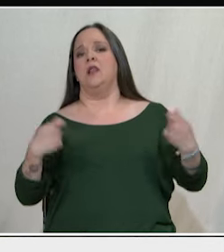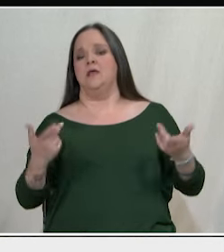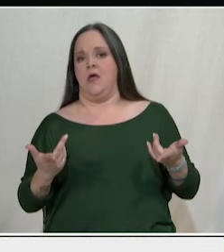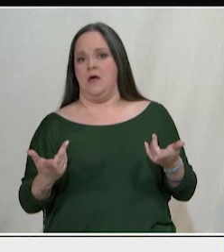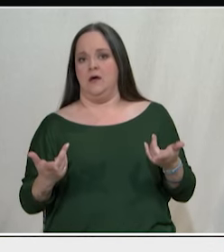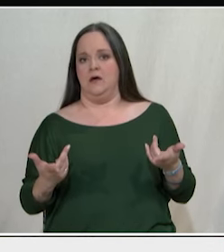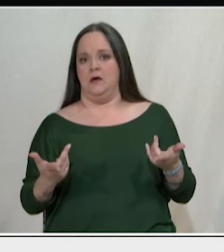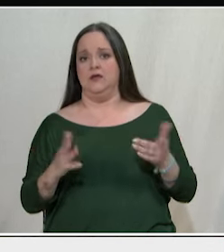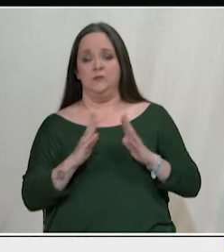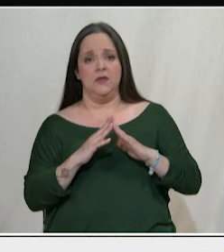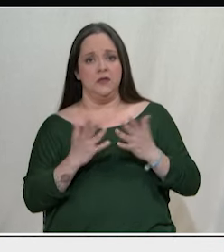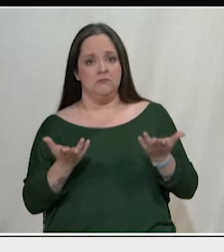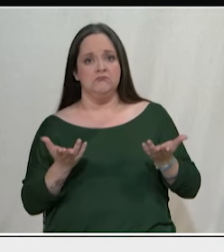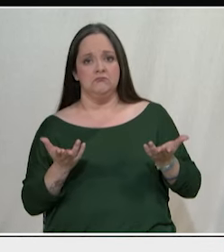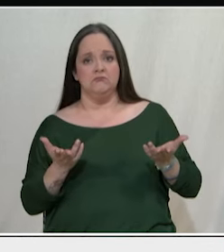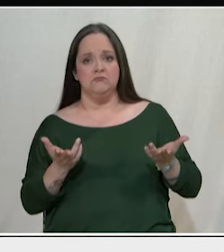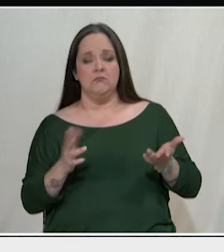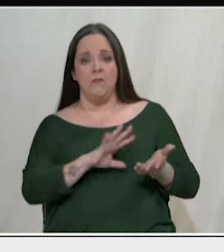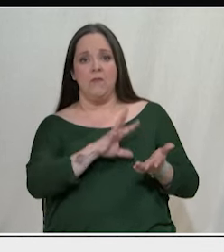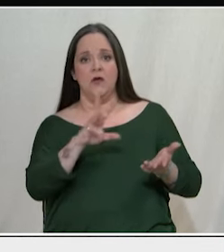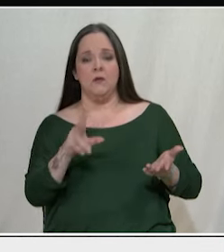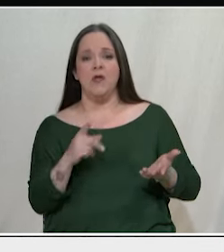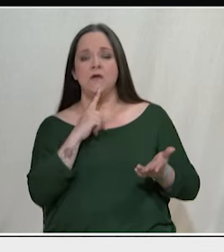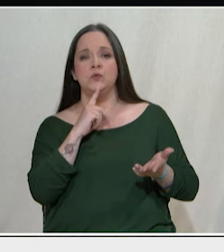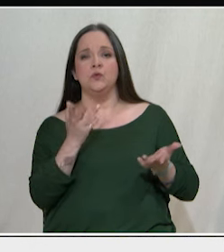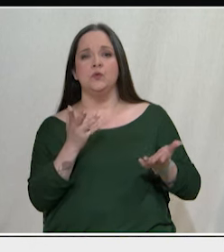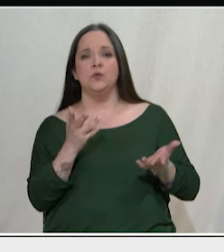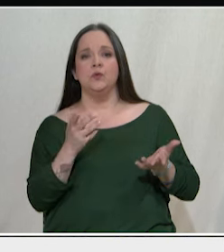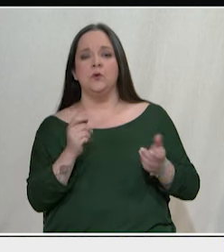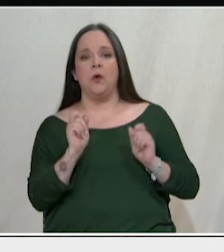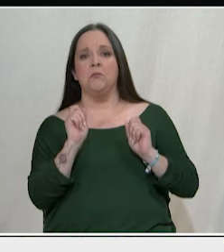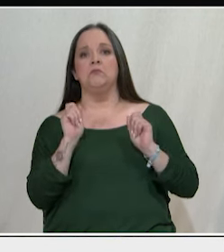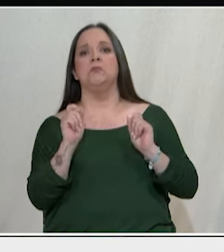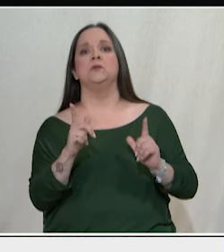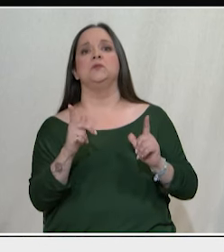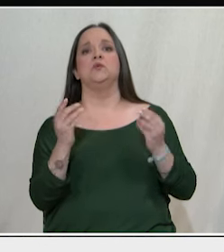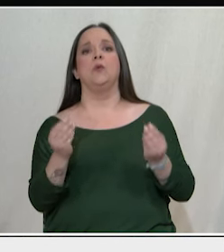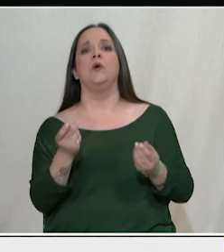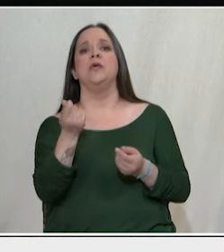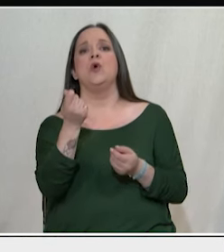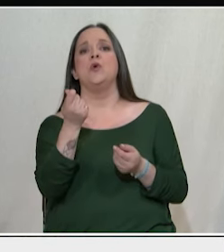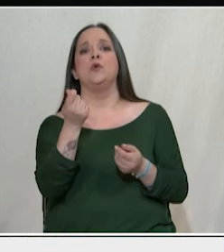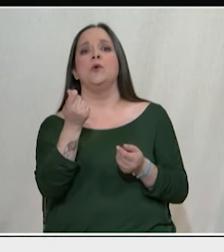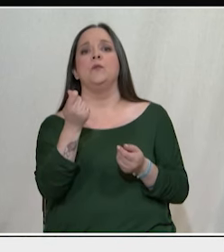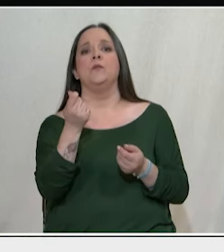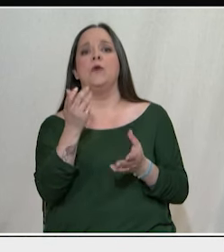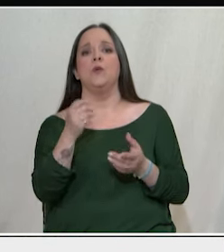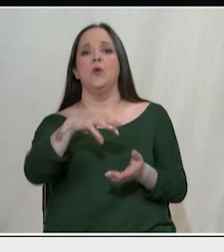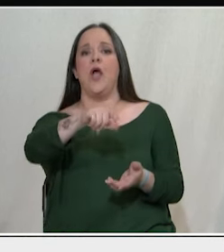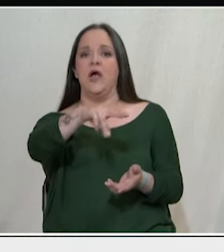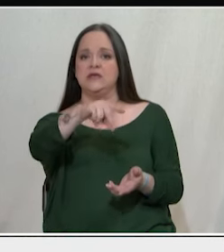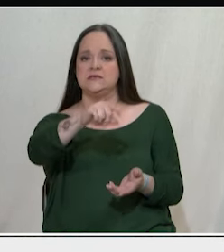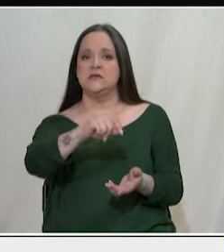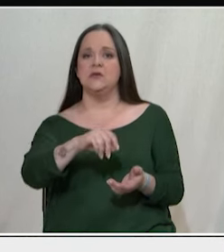Σημαίνει ακόμα-ακόμα αυτή τις αρρωστημένες διαστάσεις που παίρνει μια οικονομία, τον καζίνο, του